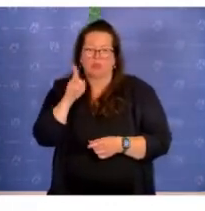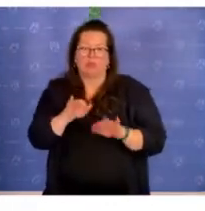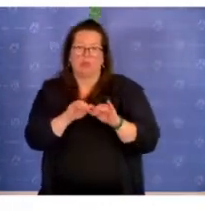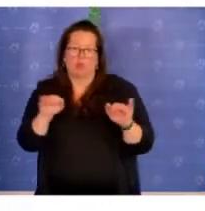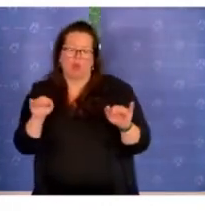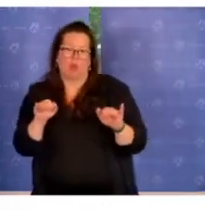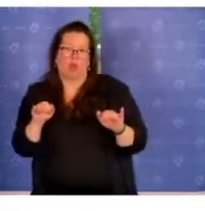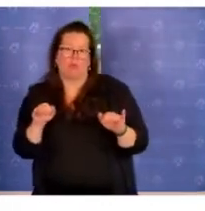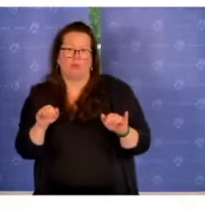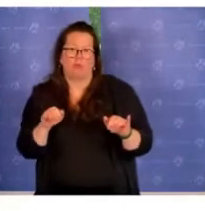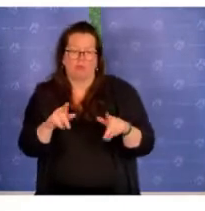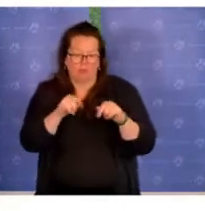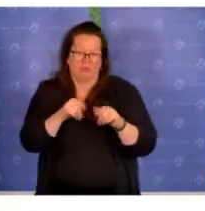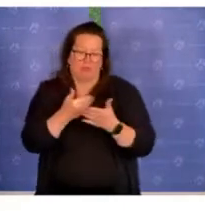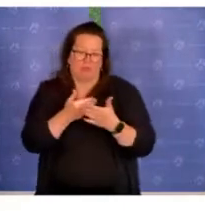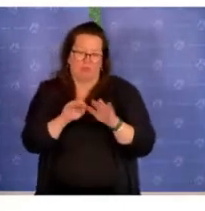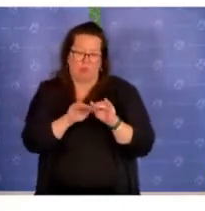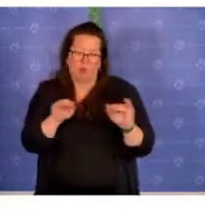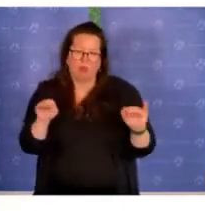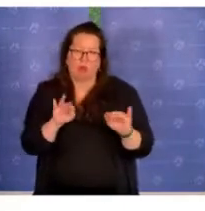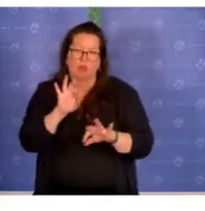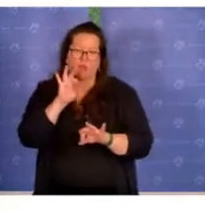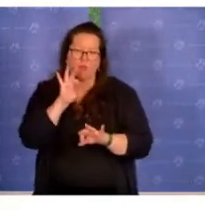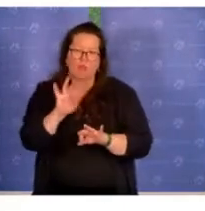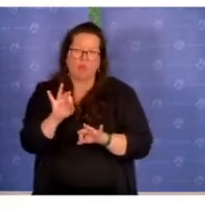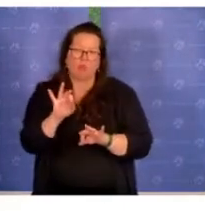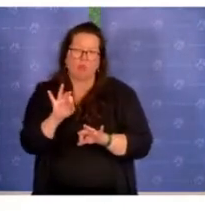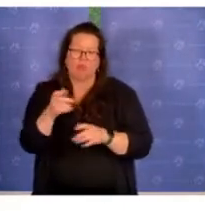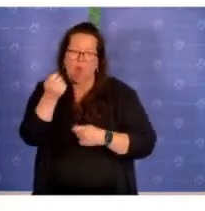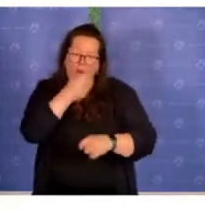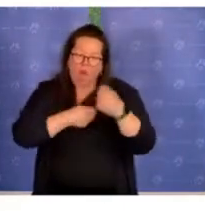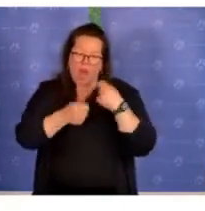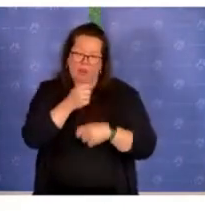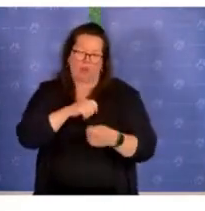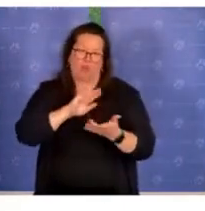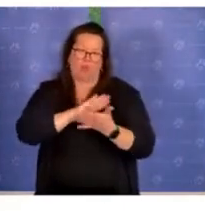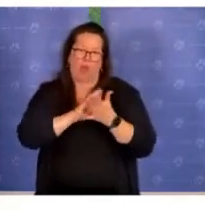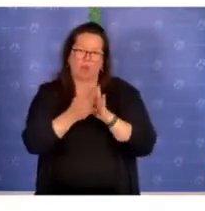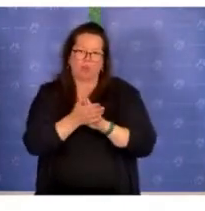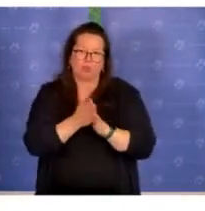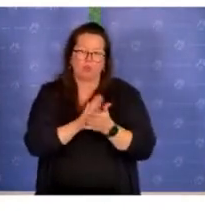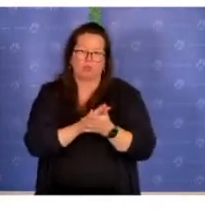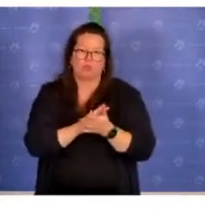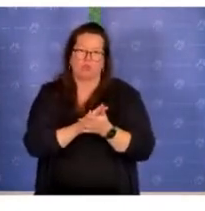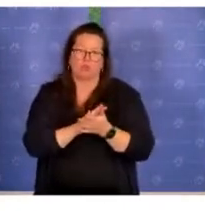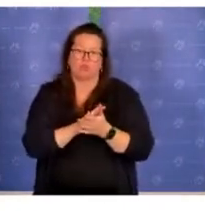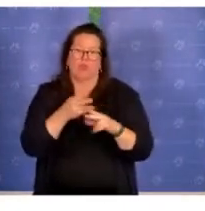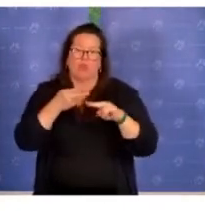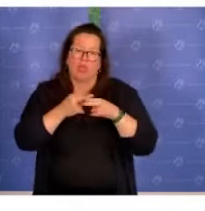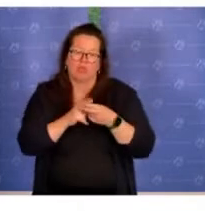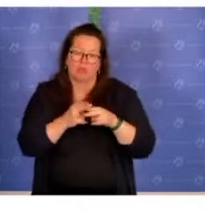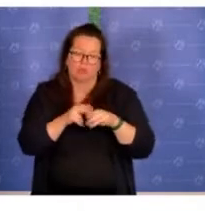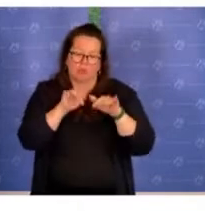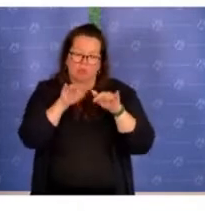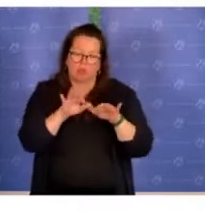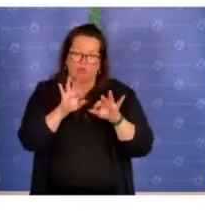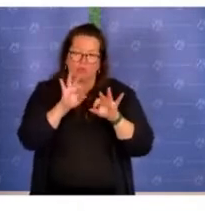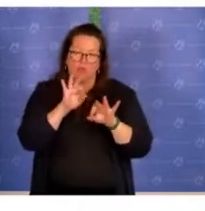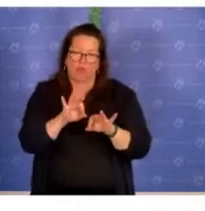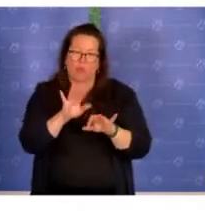weil hier eben die Grundlagen gelegt sind, um gerade auch handlungspraktisch ein Instrumentarium in der Hand zu haben,